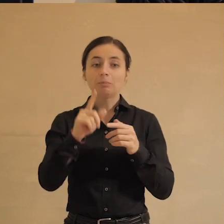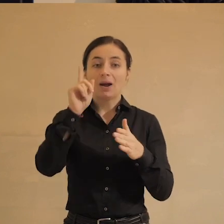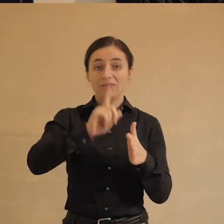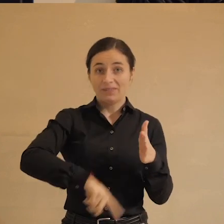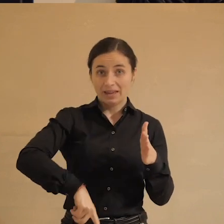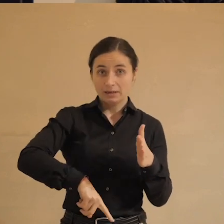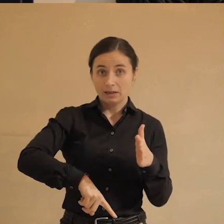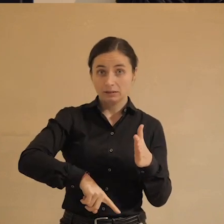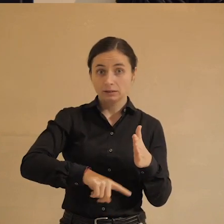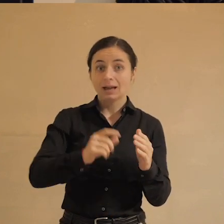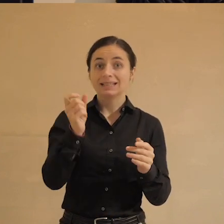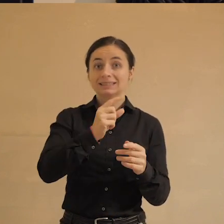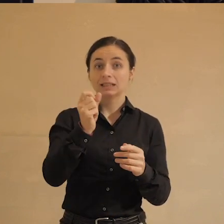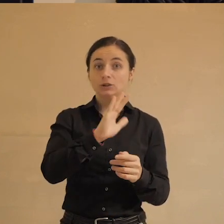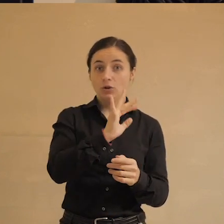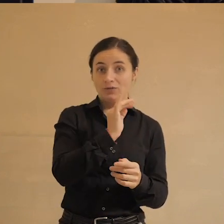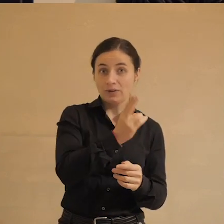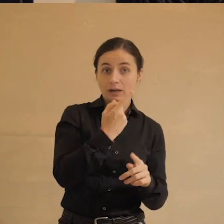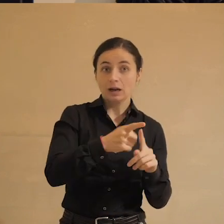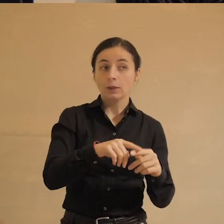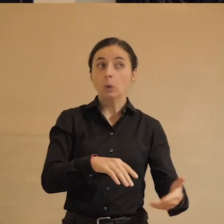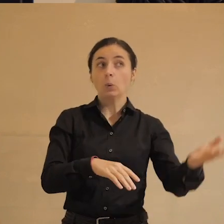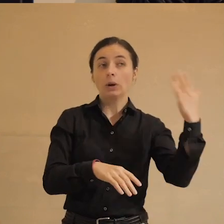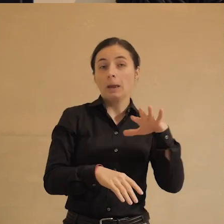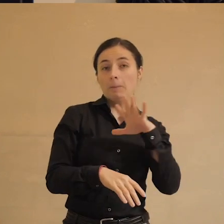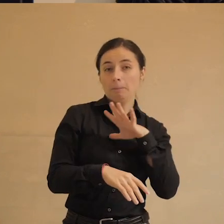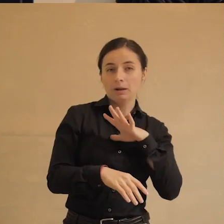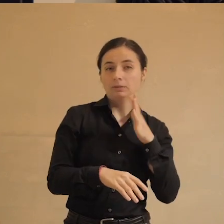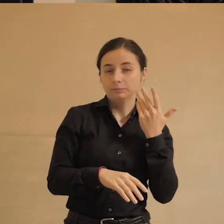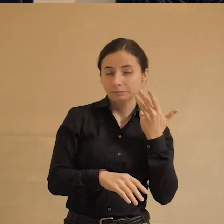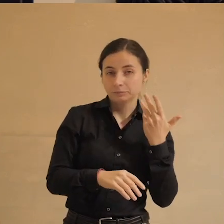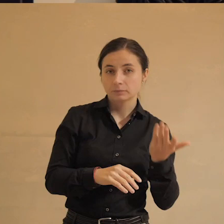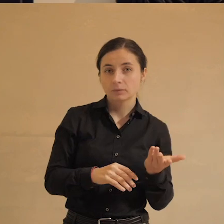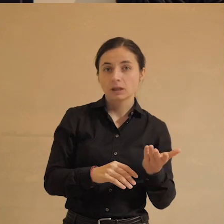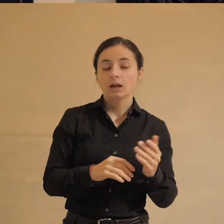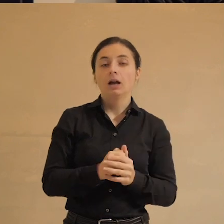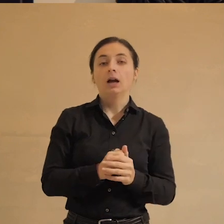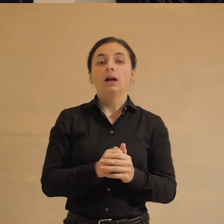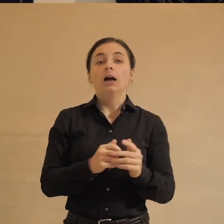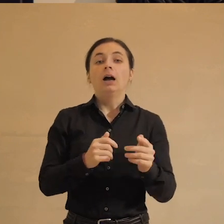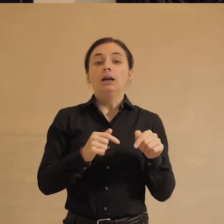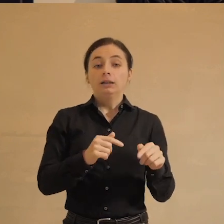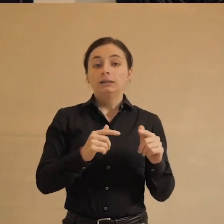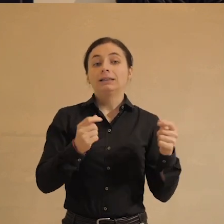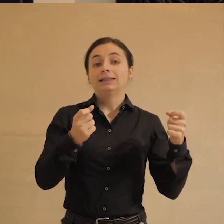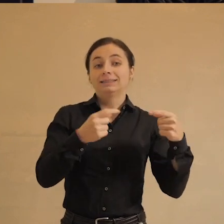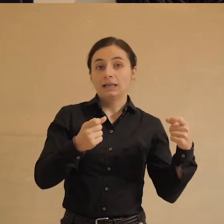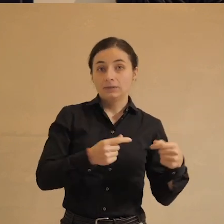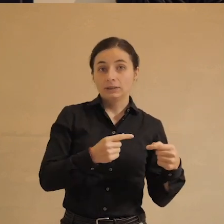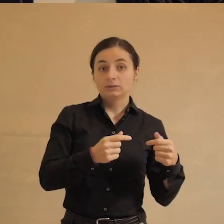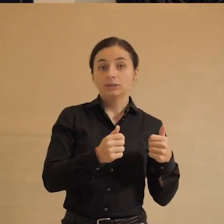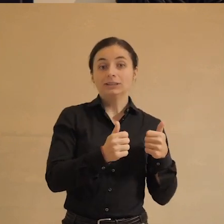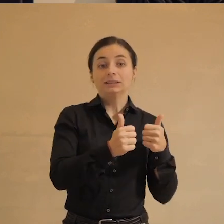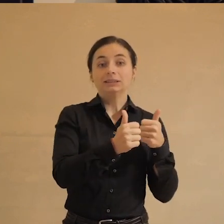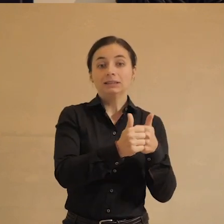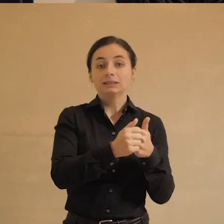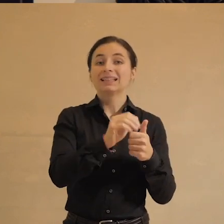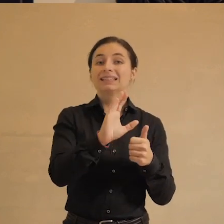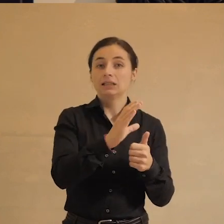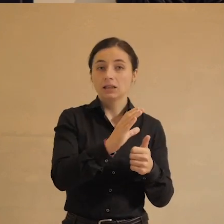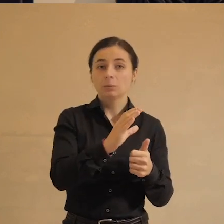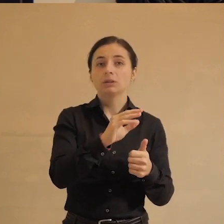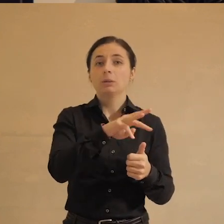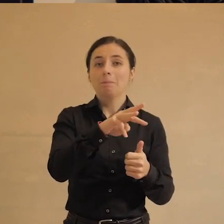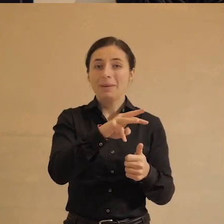верят в золотой век, который был где-то вдали, и, соответственно, за ним следует век серебряный,